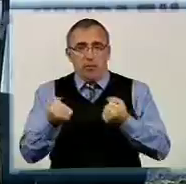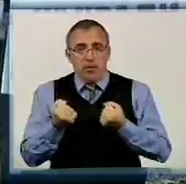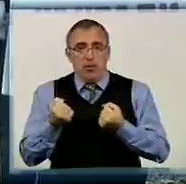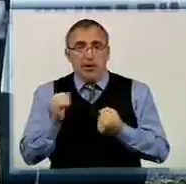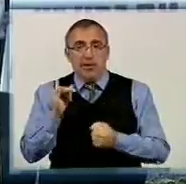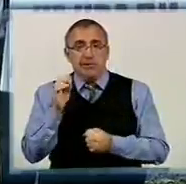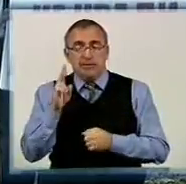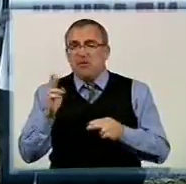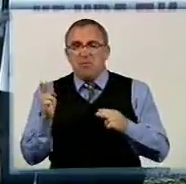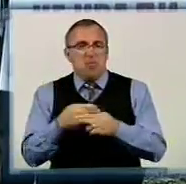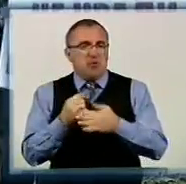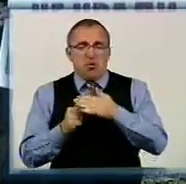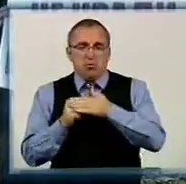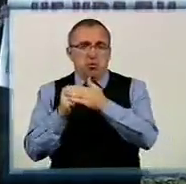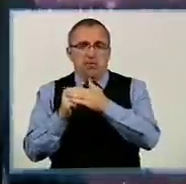іски безосновальні. Дякую!